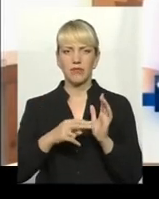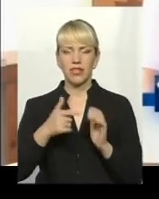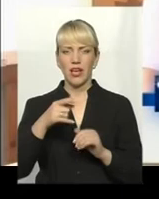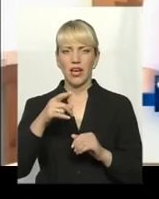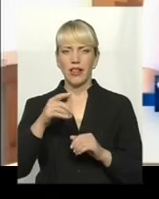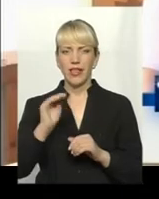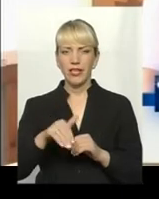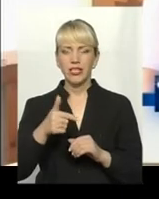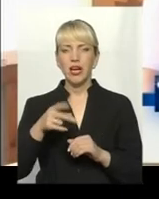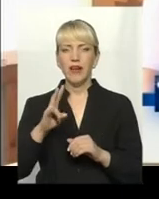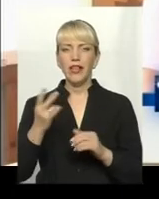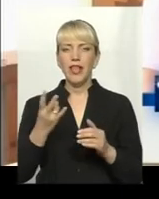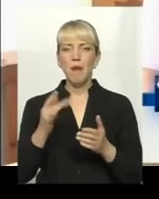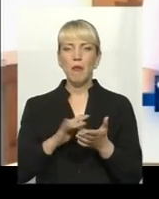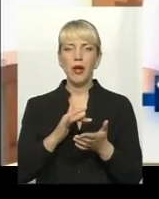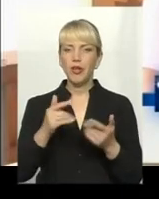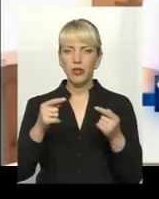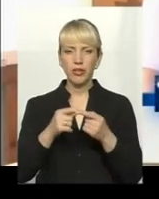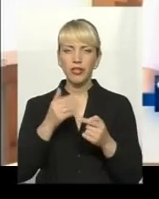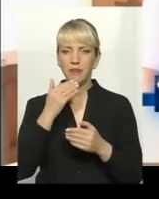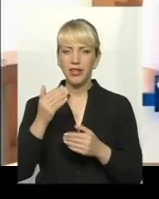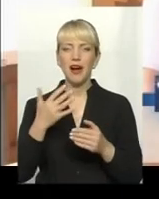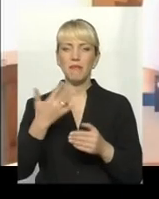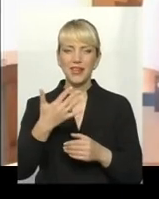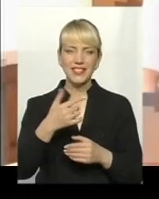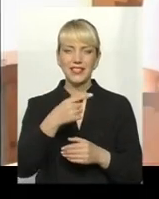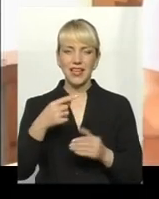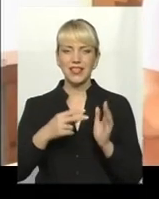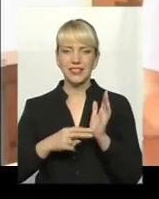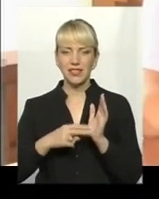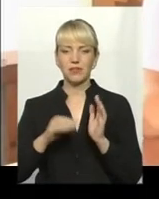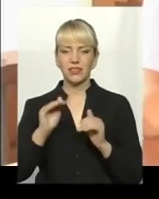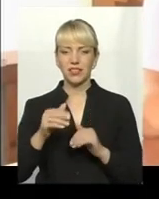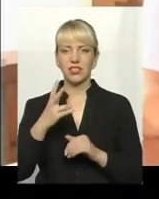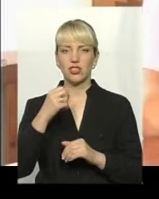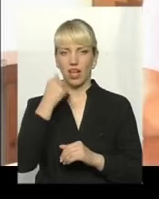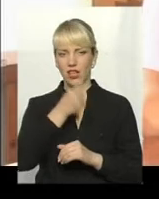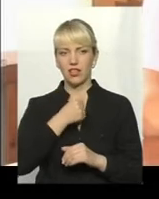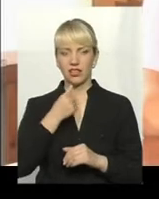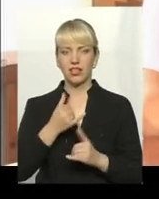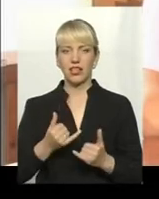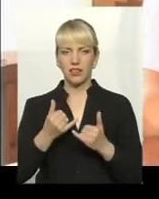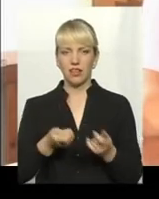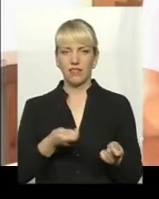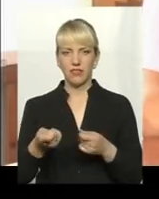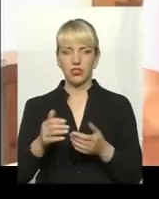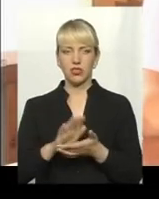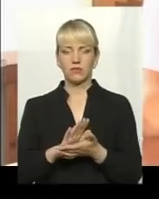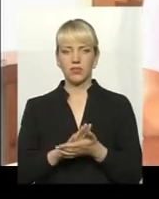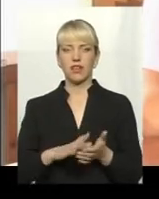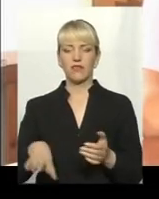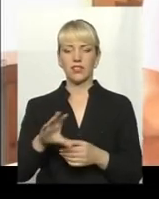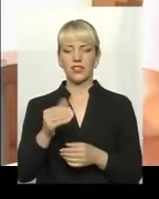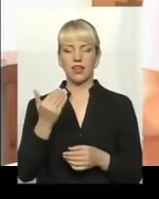'ятаю, бо треба було тери 50-70 тисяч гривень на рік для вивезу сміття з усіх